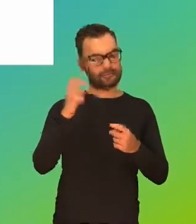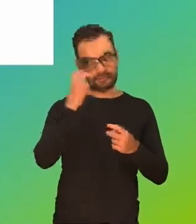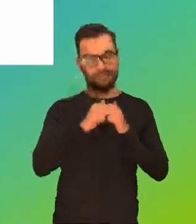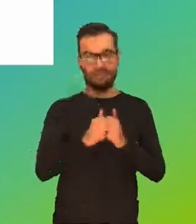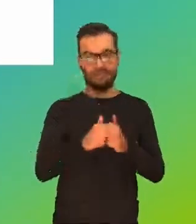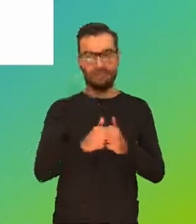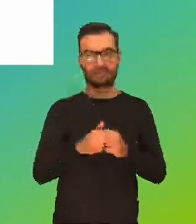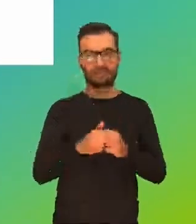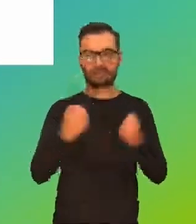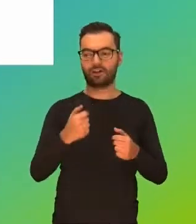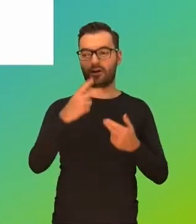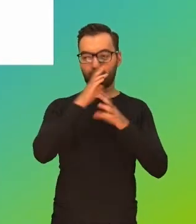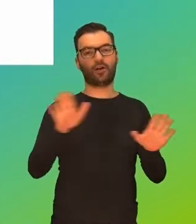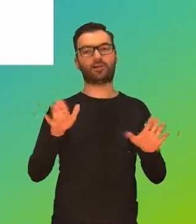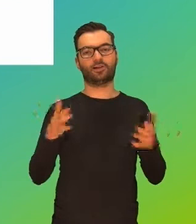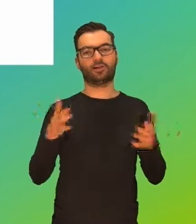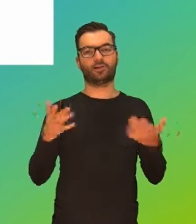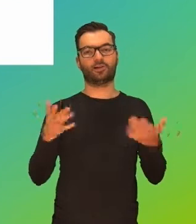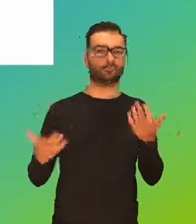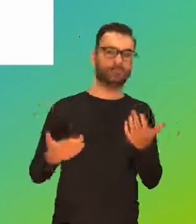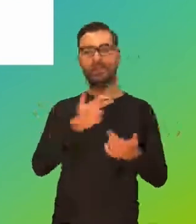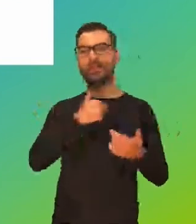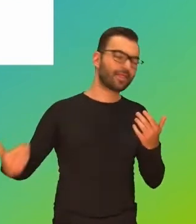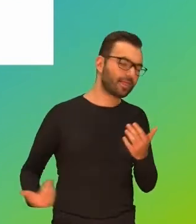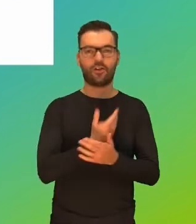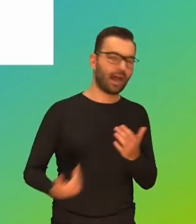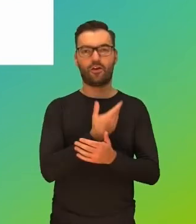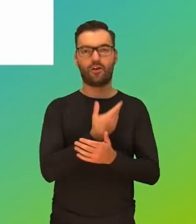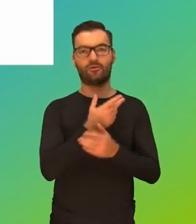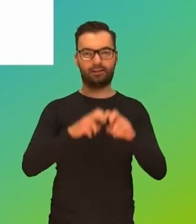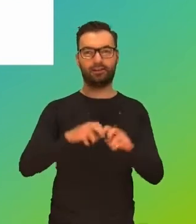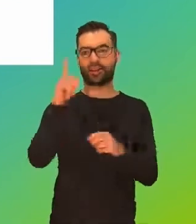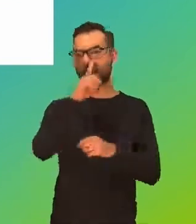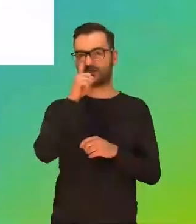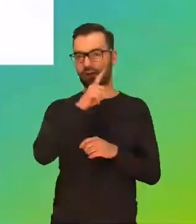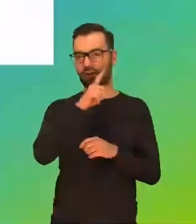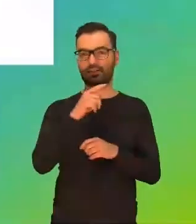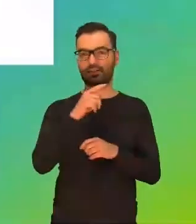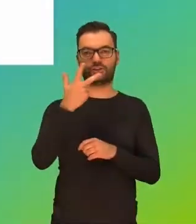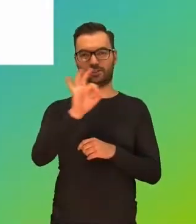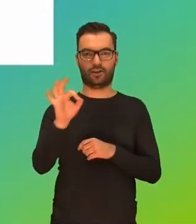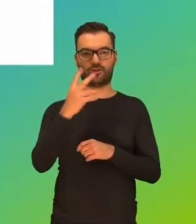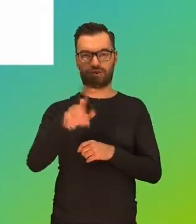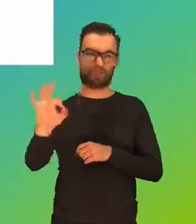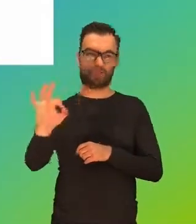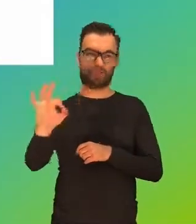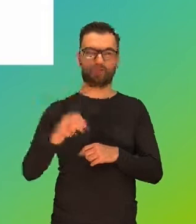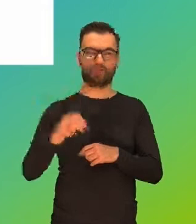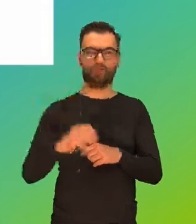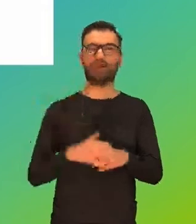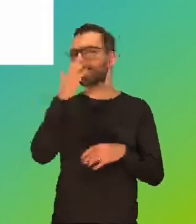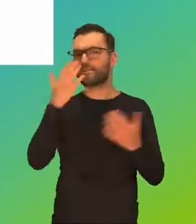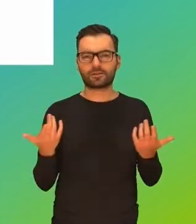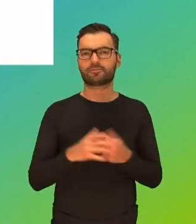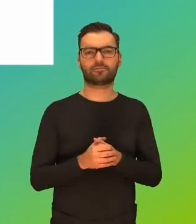żeby przedstawić Państwu, przybliżyć troszeczkę nasze najnowsze badania nastolatki 3.0. Co z nich